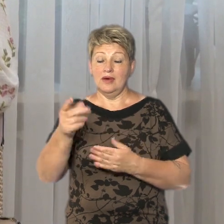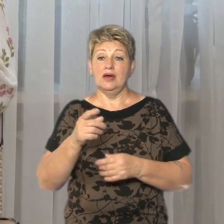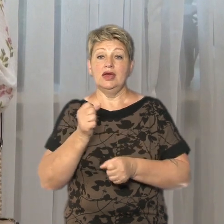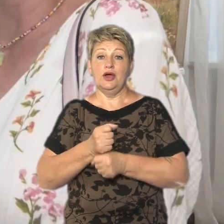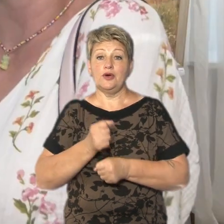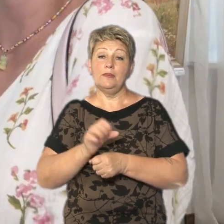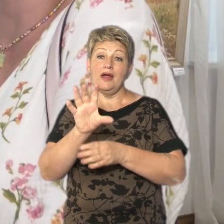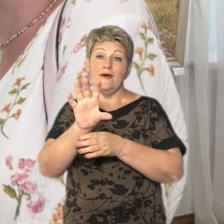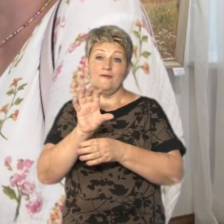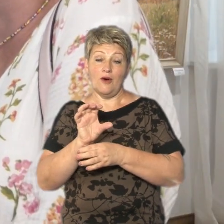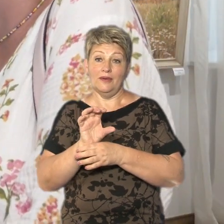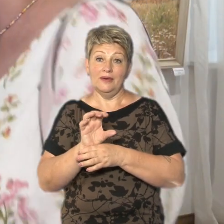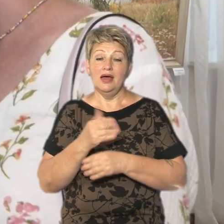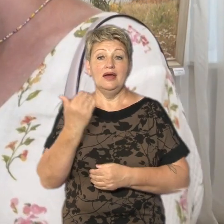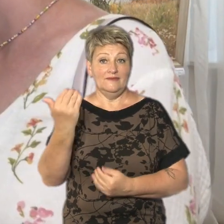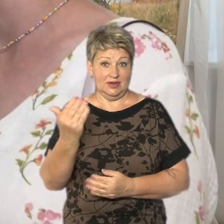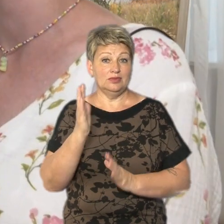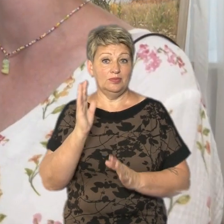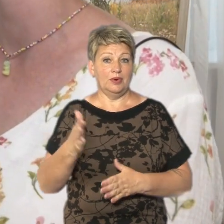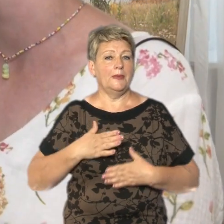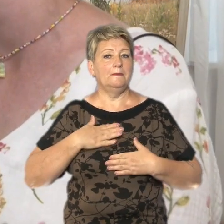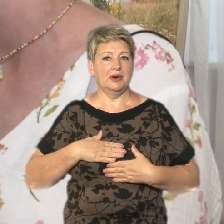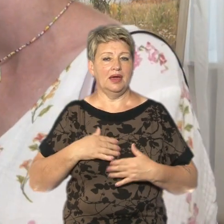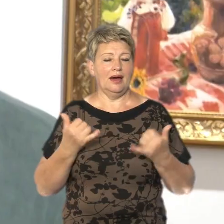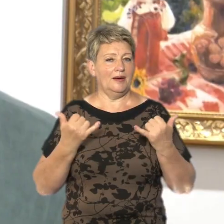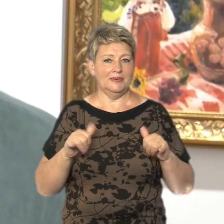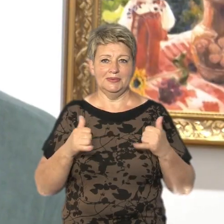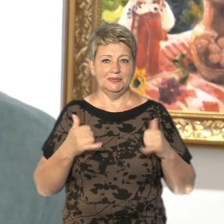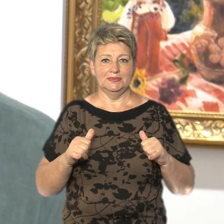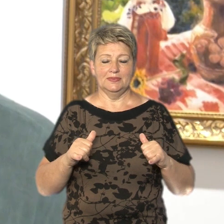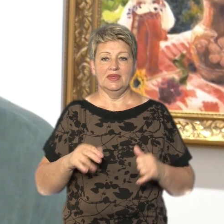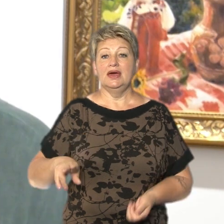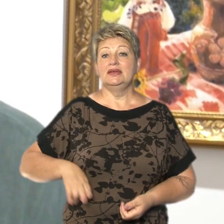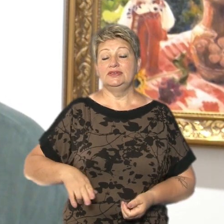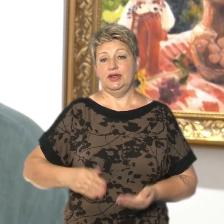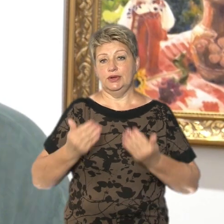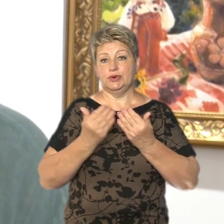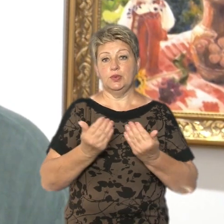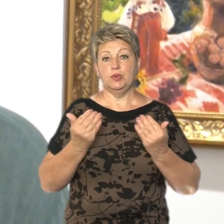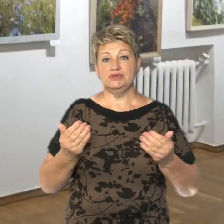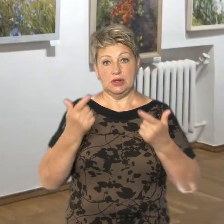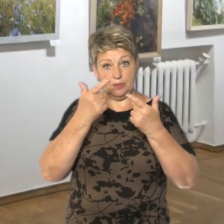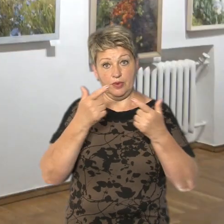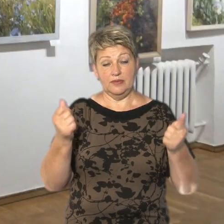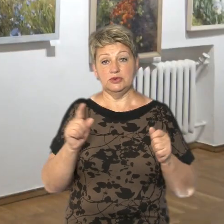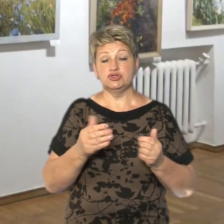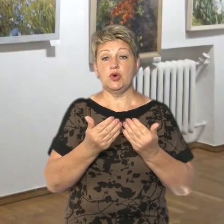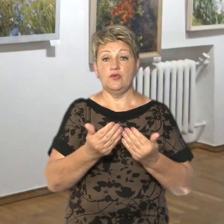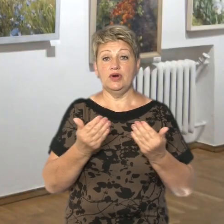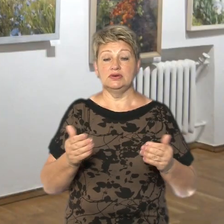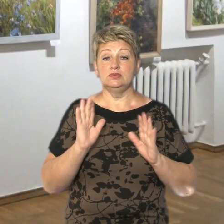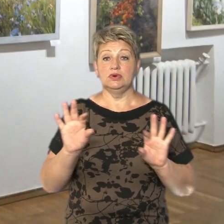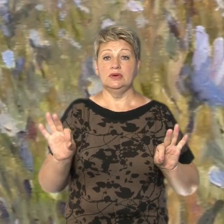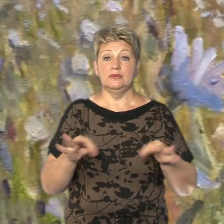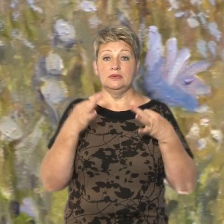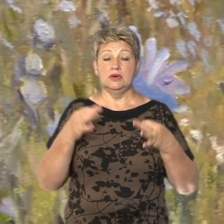фоні картини. Він буде приємно вражений, я впевнена в цьому. Директорка музею Ольга Гладун повідомляє, що виставка буде доступна